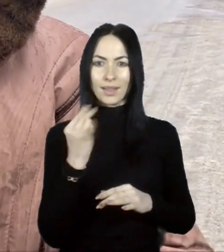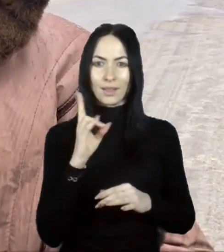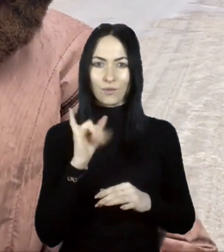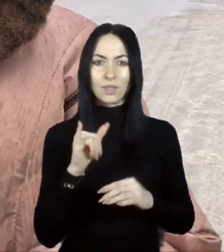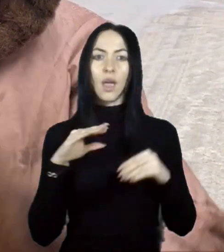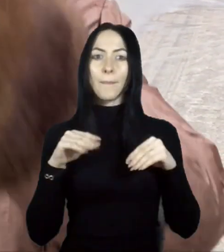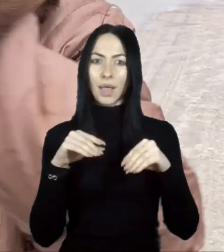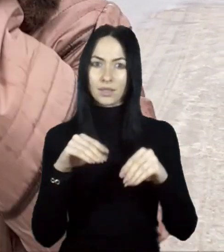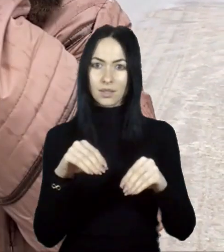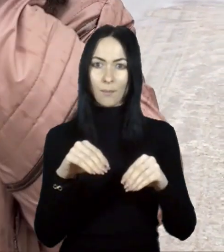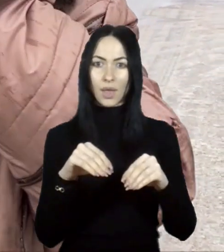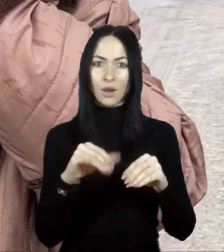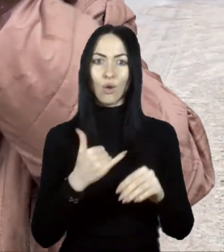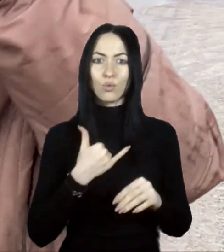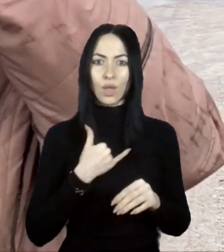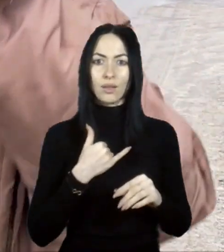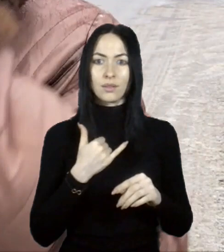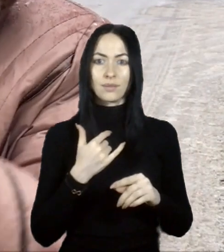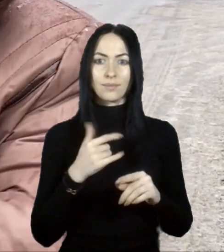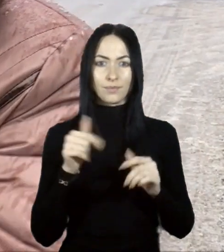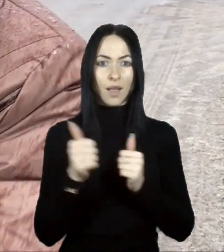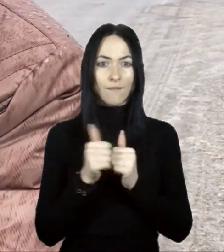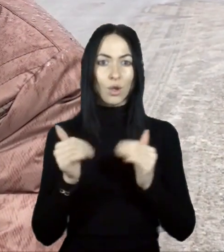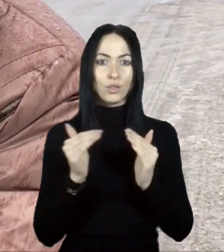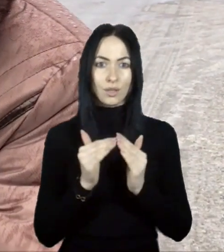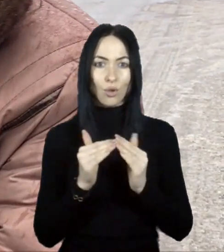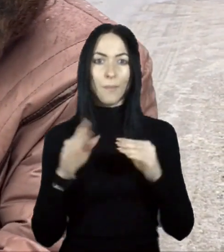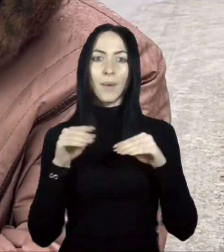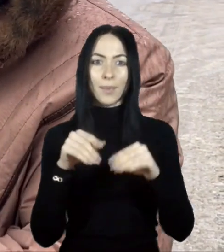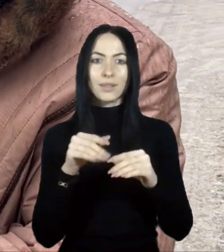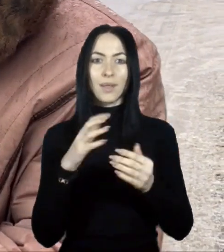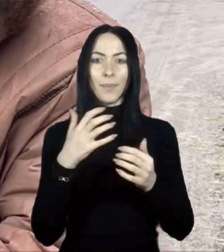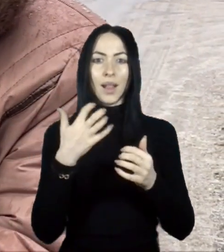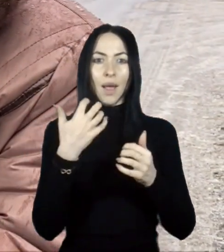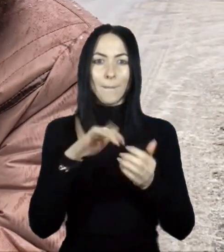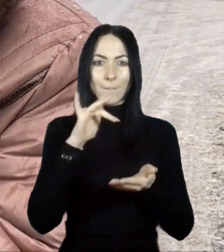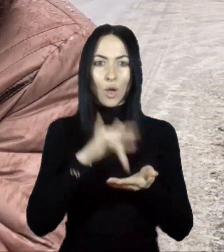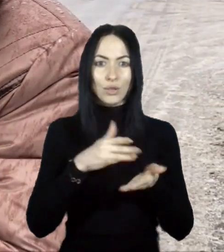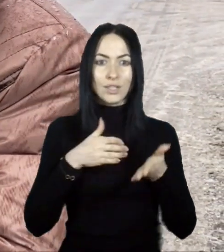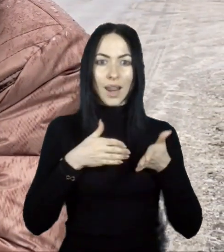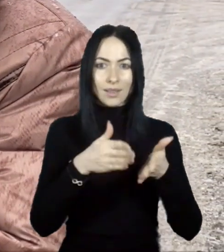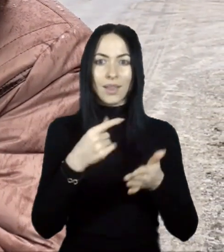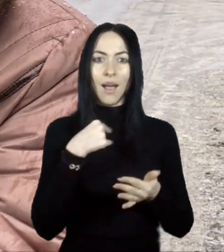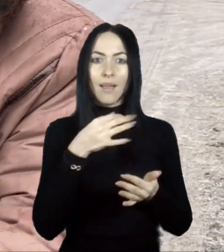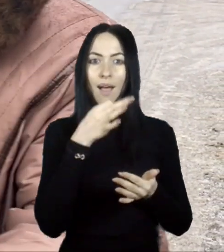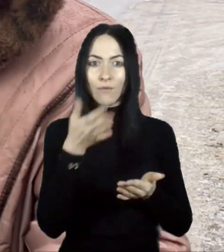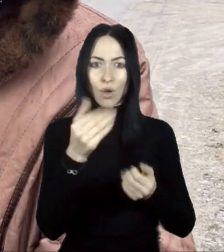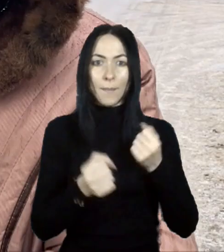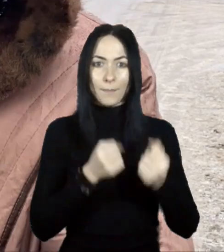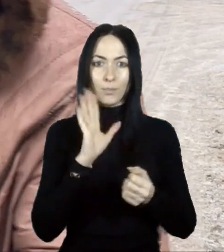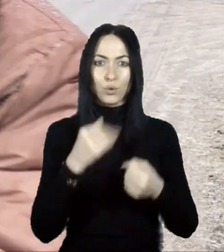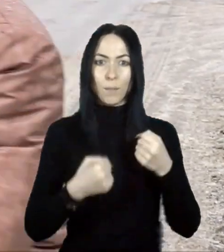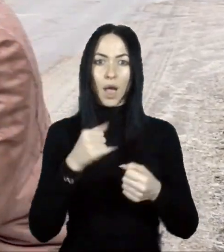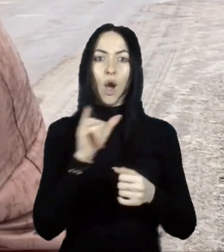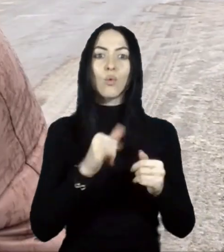там у нас возле дому. Ну посипали посередину, а я говорю, от машина буде їхати, куди